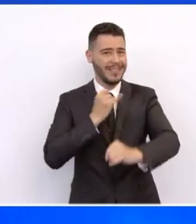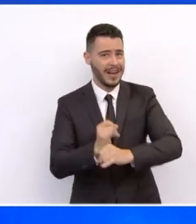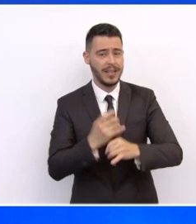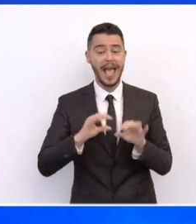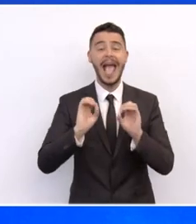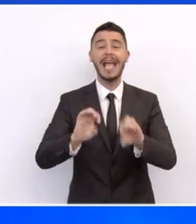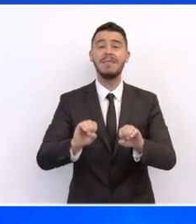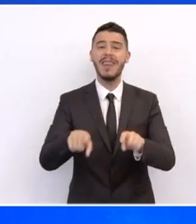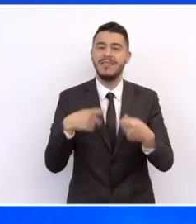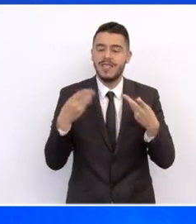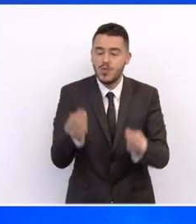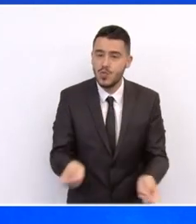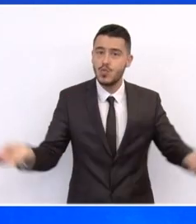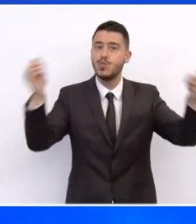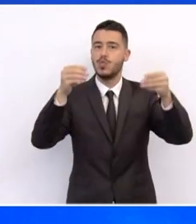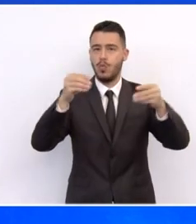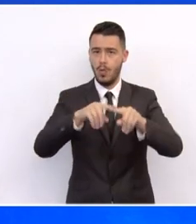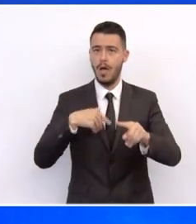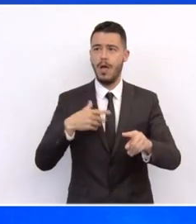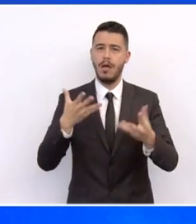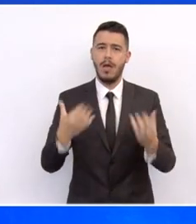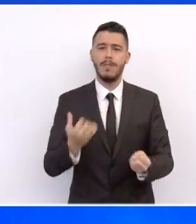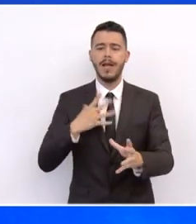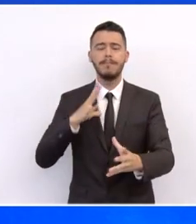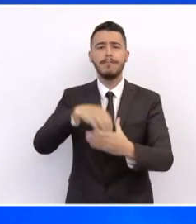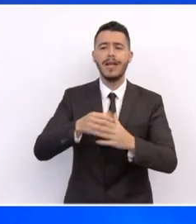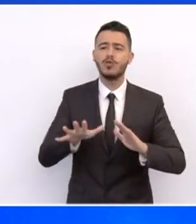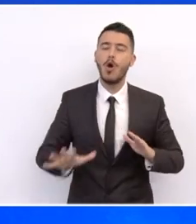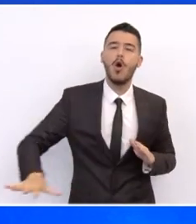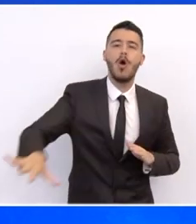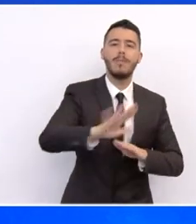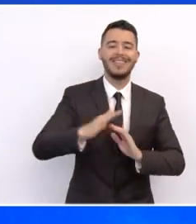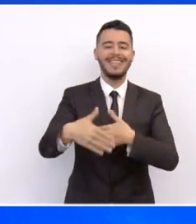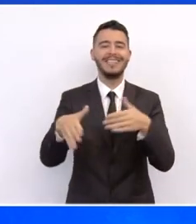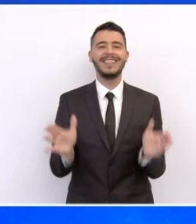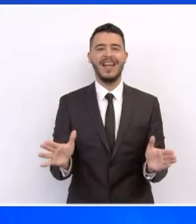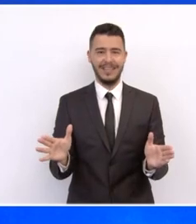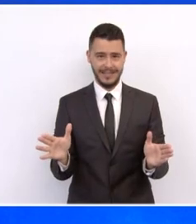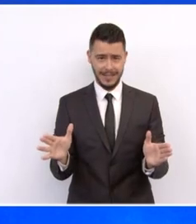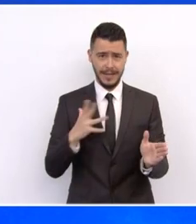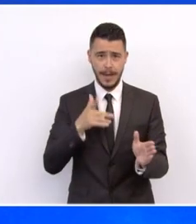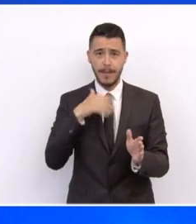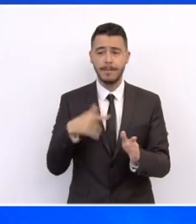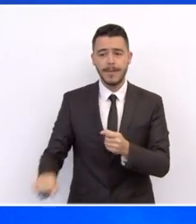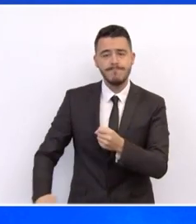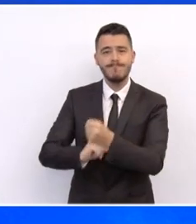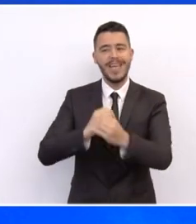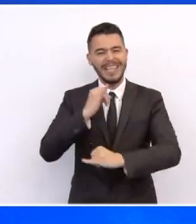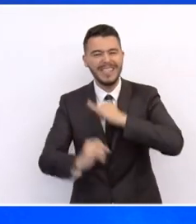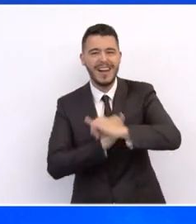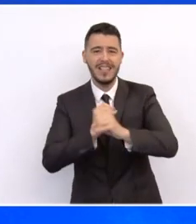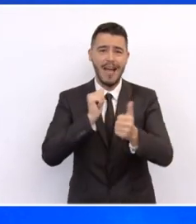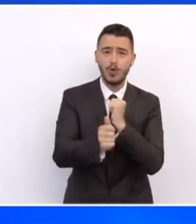εκπαίδευσης, εδώ θα έχουμε ψηφιακές υποδομές σε όλες τις τάξεις για να γίνεται διαδραστικό μάθημα, αντίστοιχο αναβαθυσμένο εξοπλισμό στα